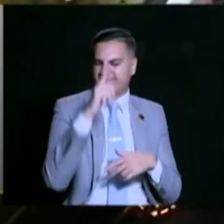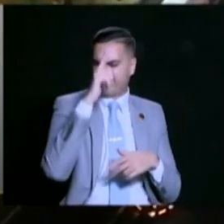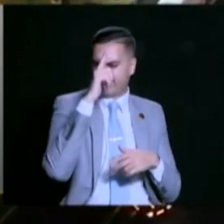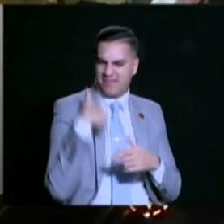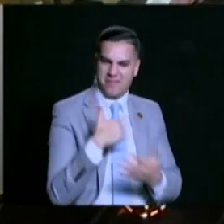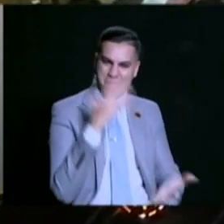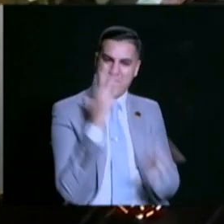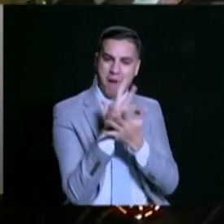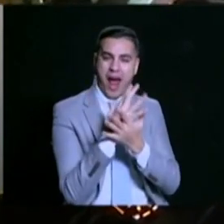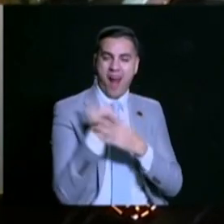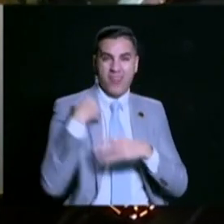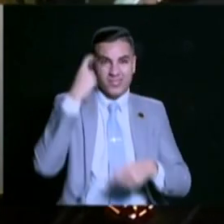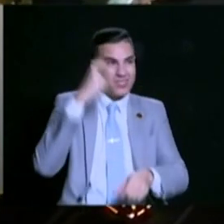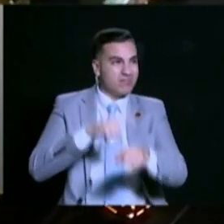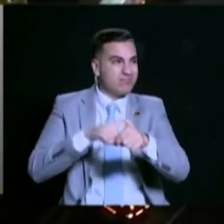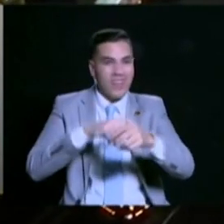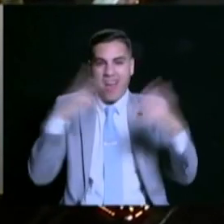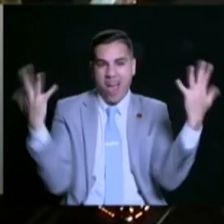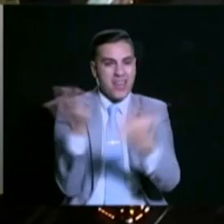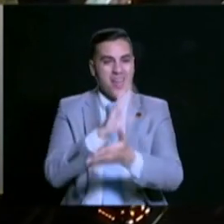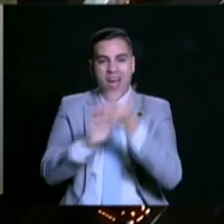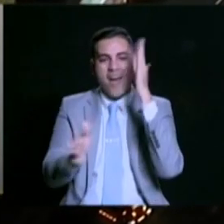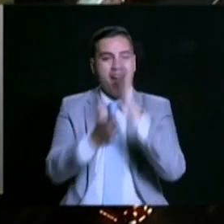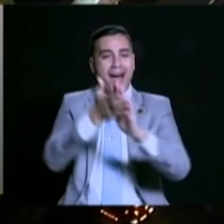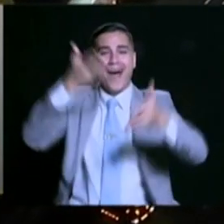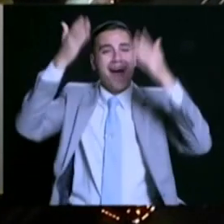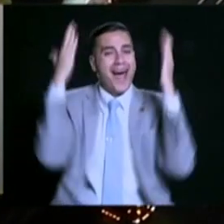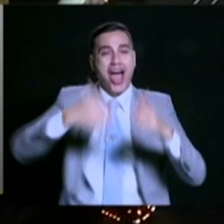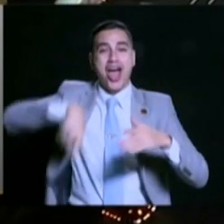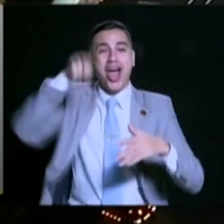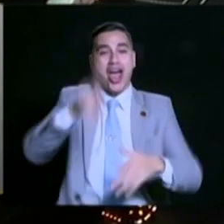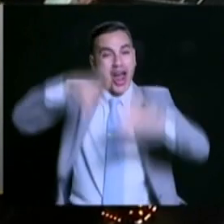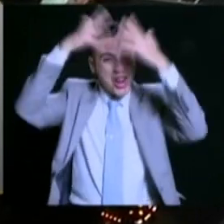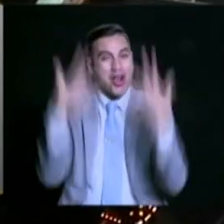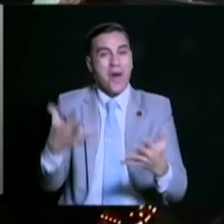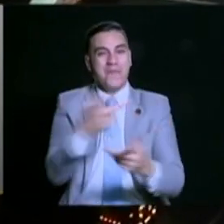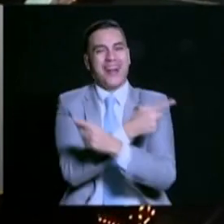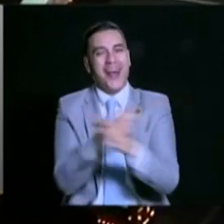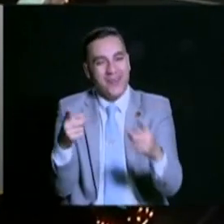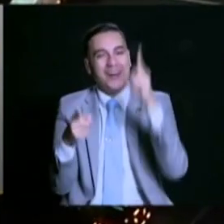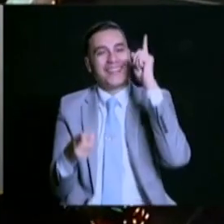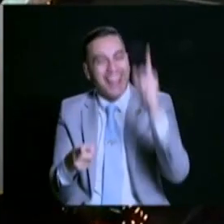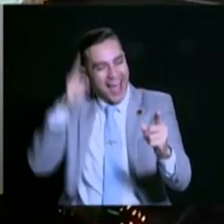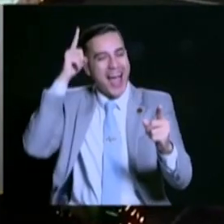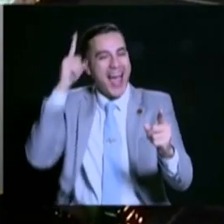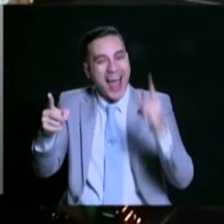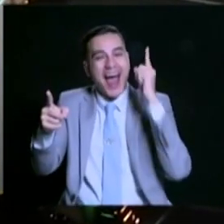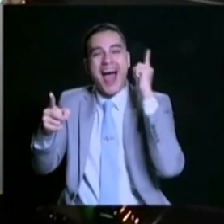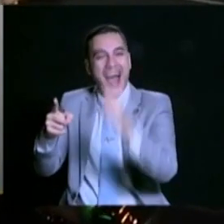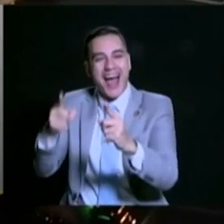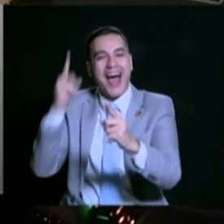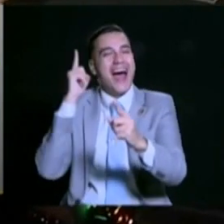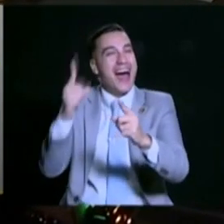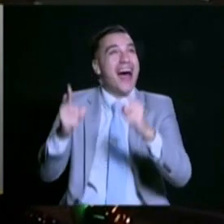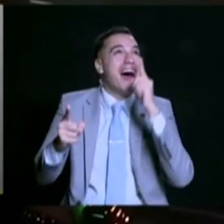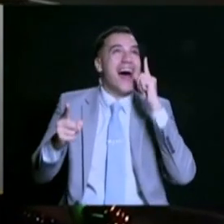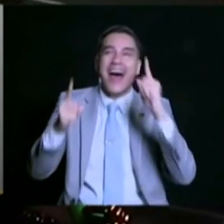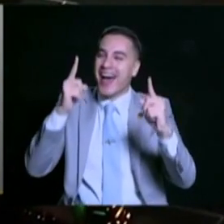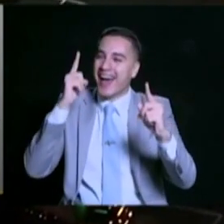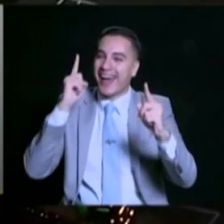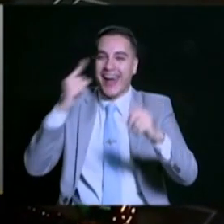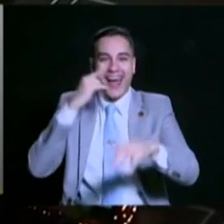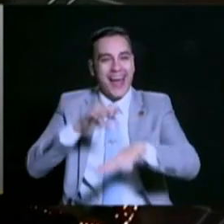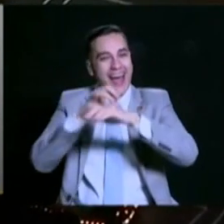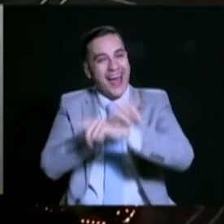اللي أخدت الدعم من رئيس الجمهورية مع مشروع إداء وهي شركة وطنية بتخدم على المنصة دي